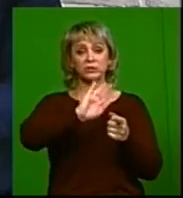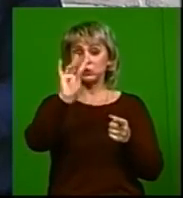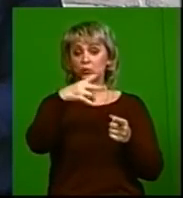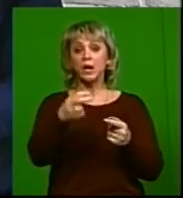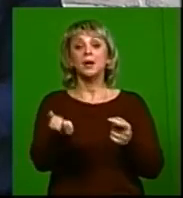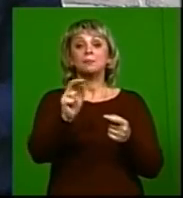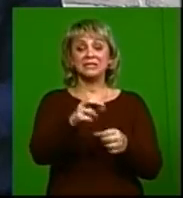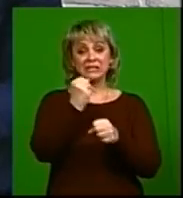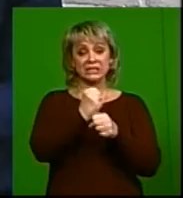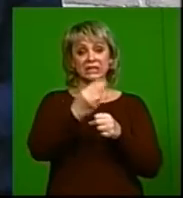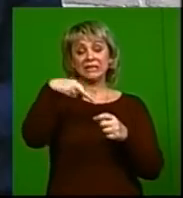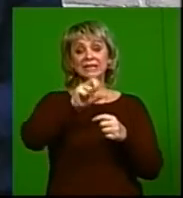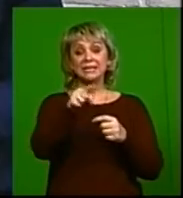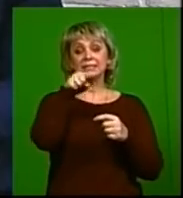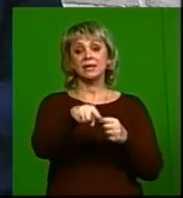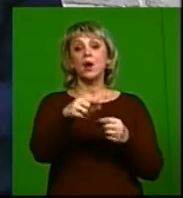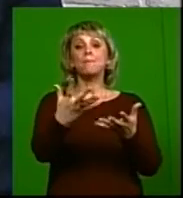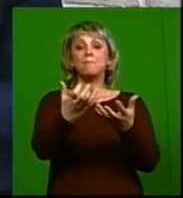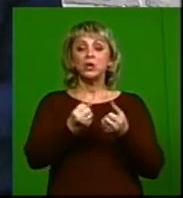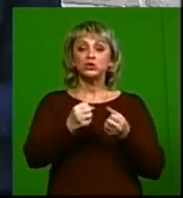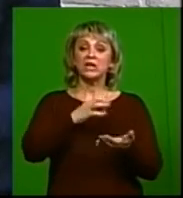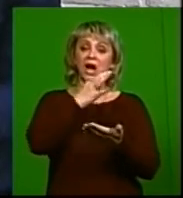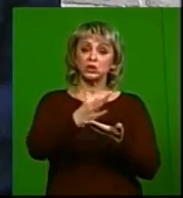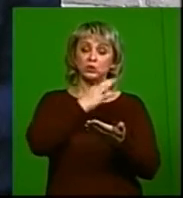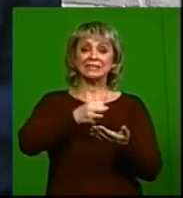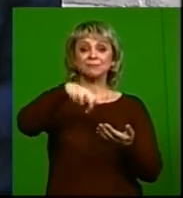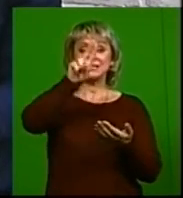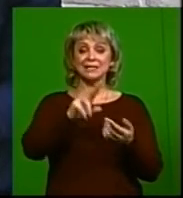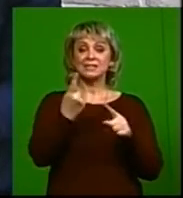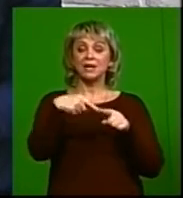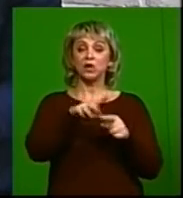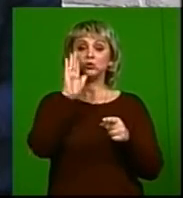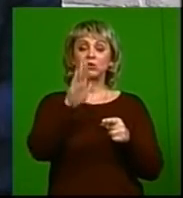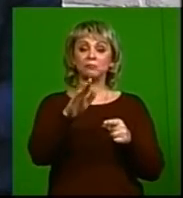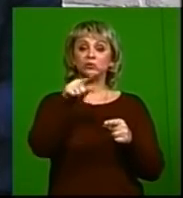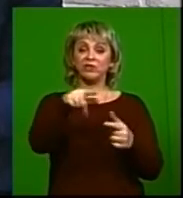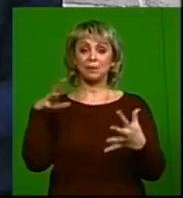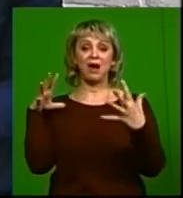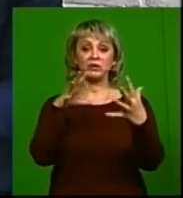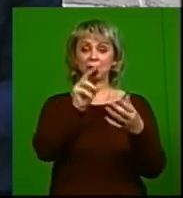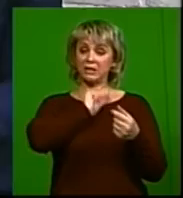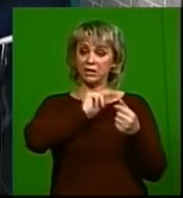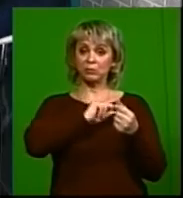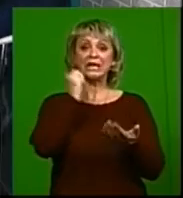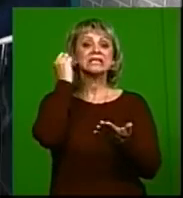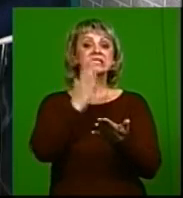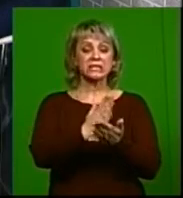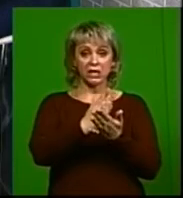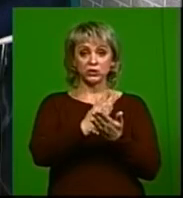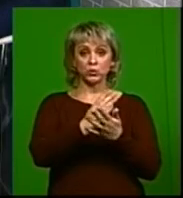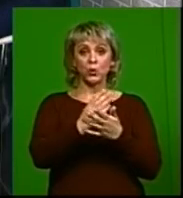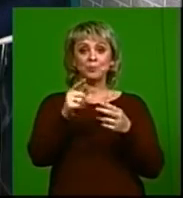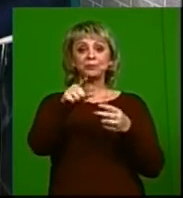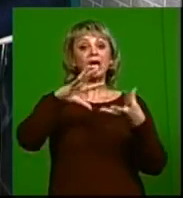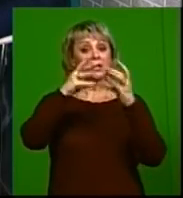прийти и сделать экспресс-тест на ВИЧ, и самое главное, получить консультацию специалиста, который будет в этом автомобиле работать. Сразу же, прошу